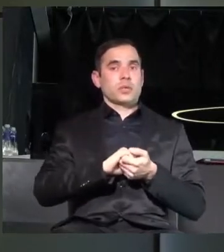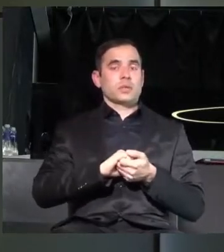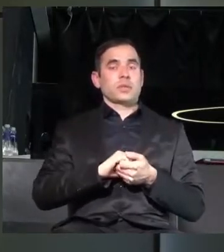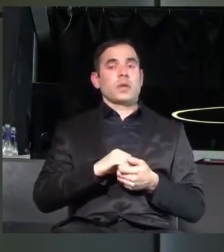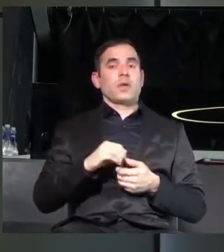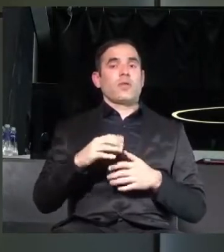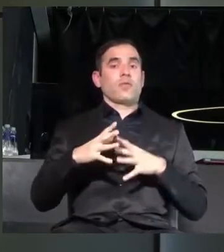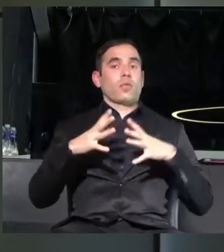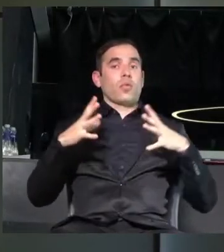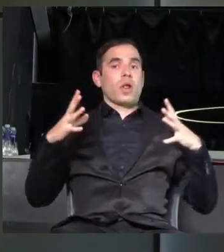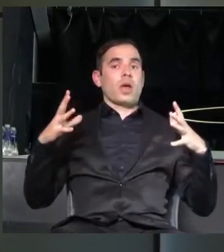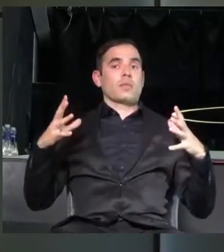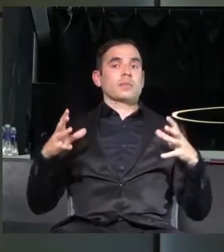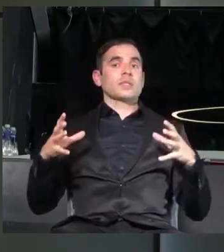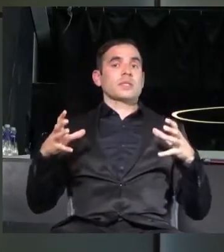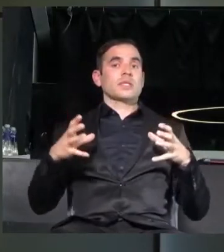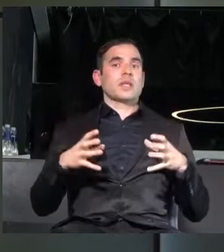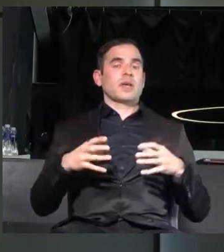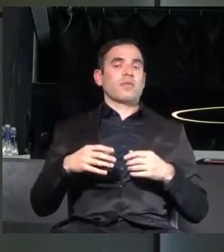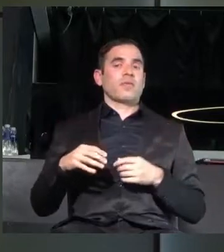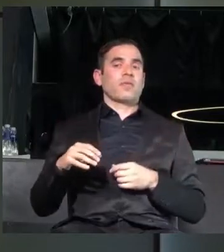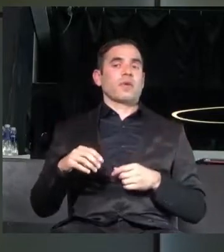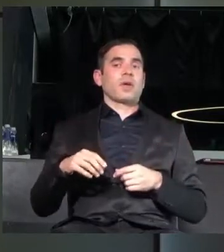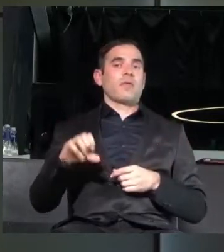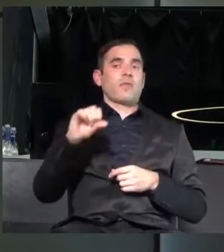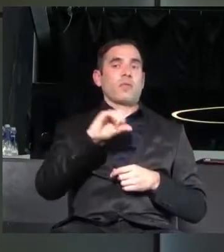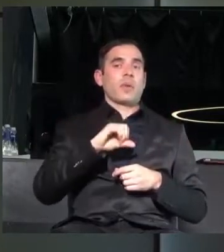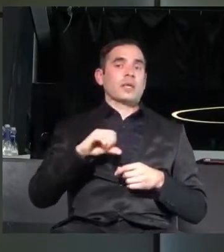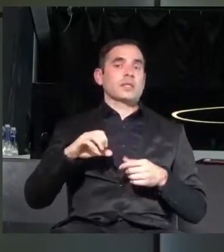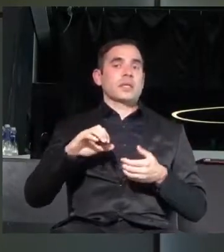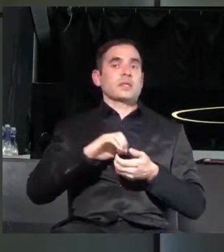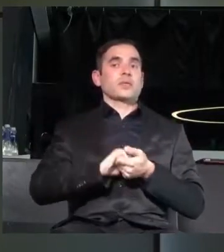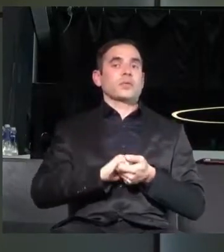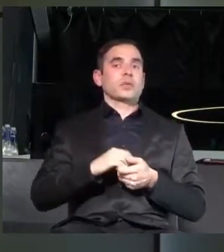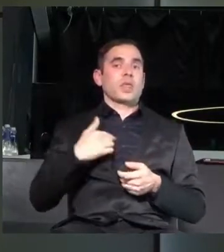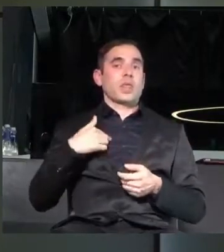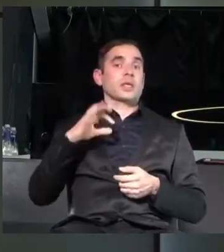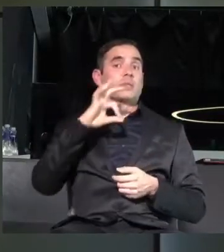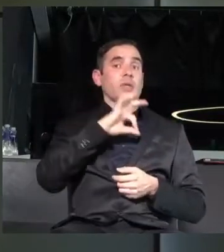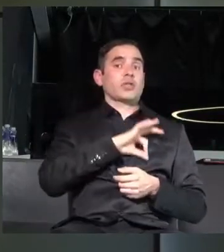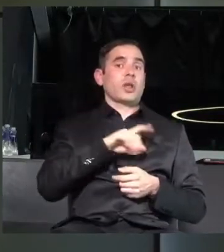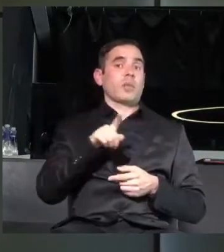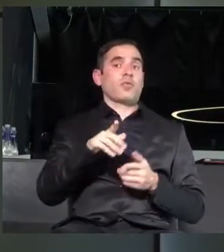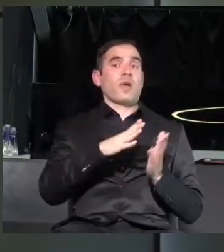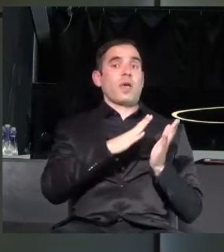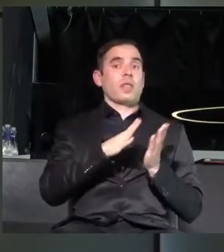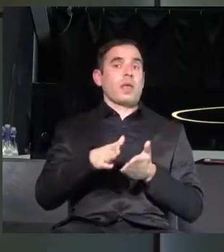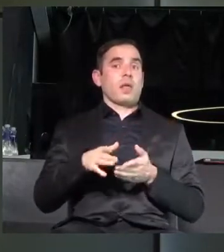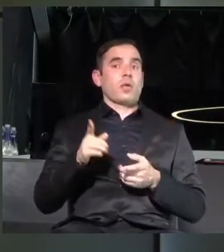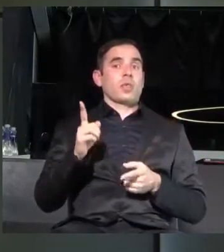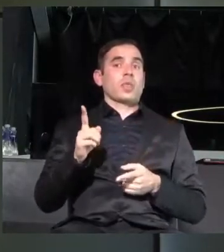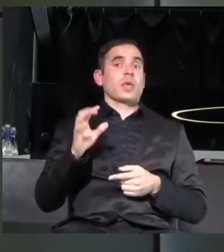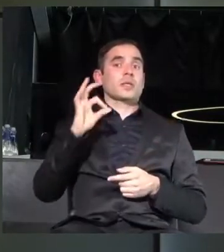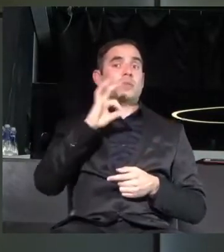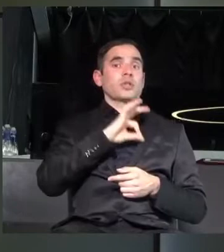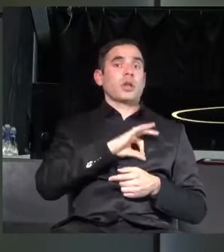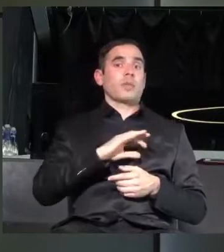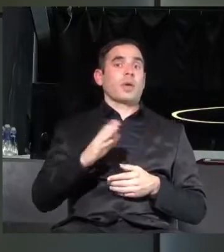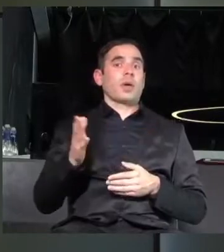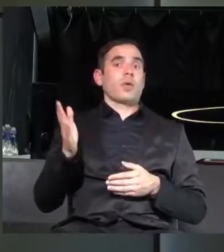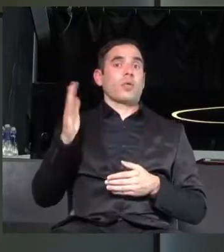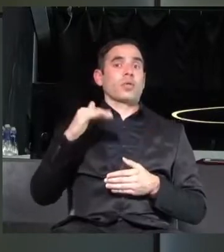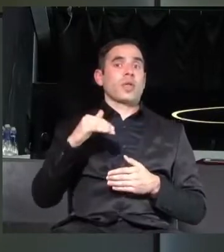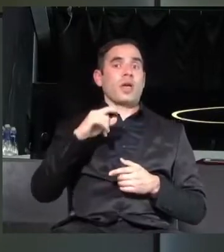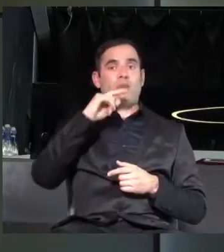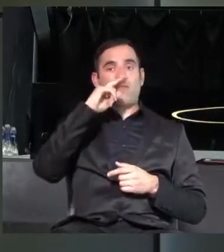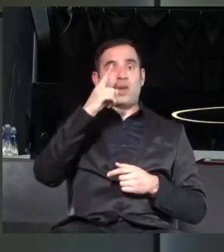състав на Съда на Европейския съюз. И ние спечелихме това дело. Спечелихме, може би, едно от най-емблематичните и